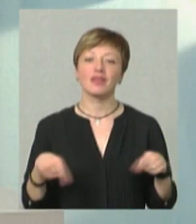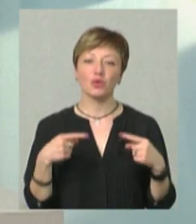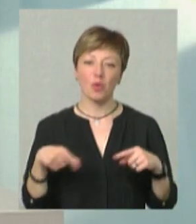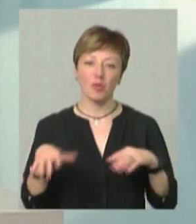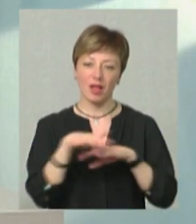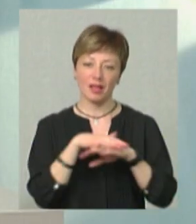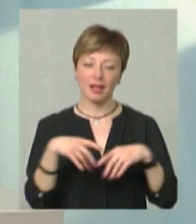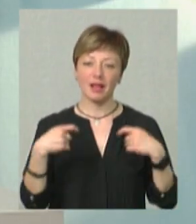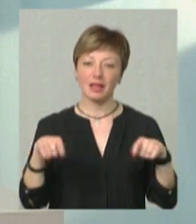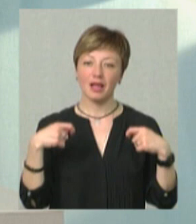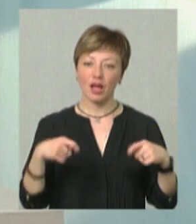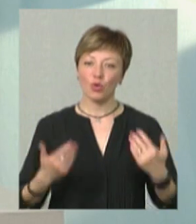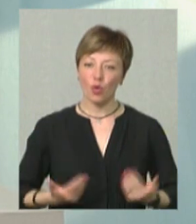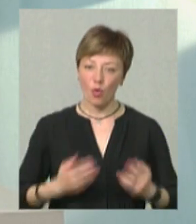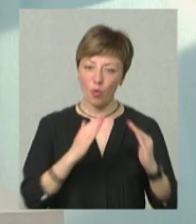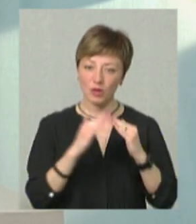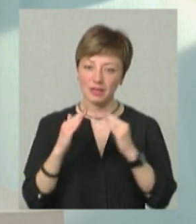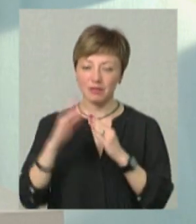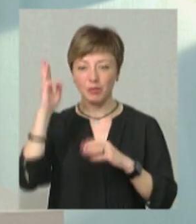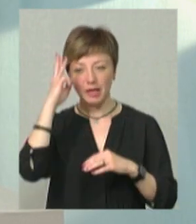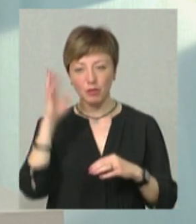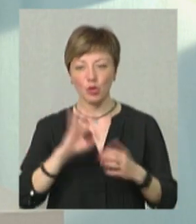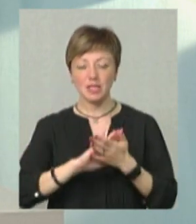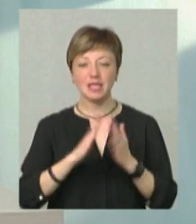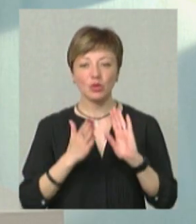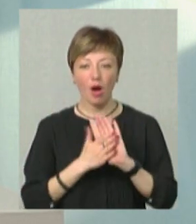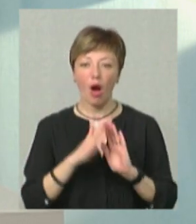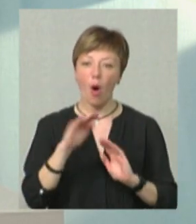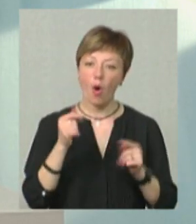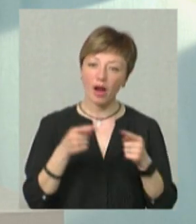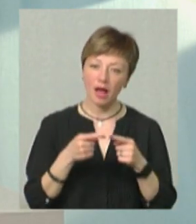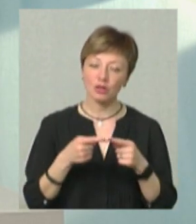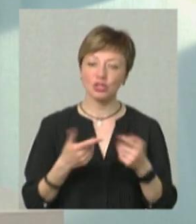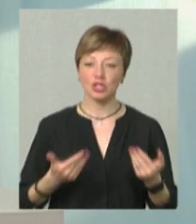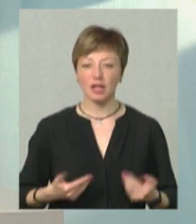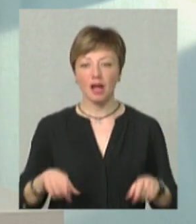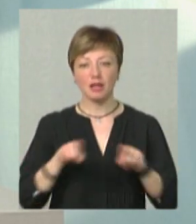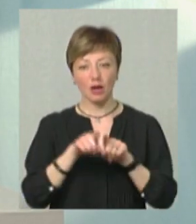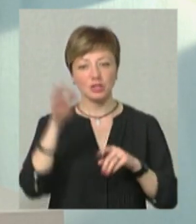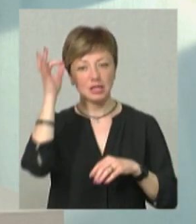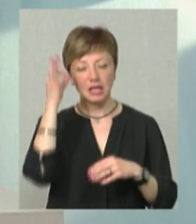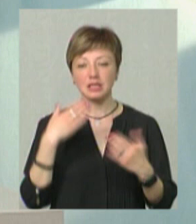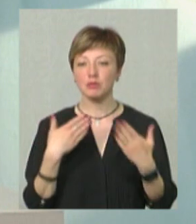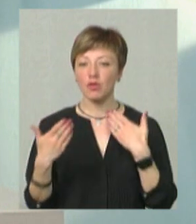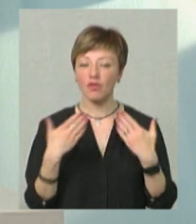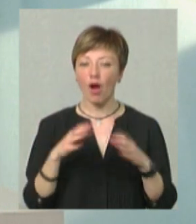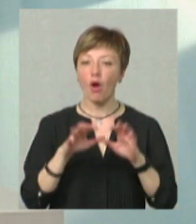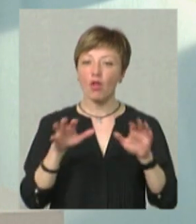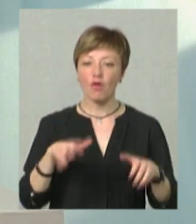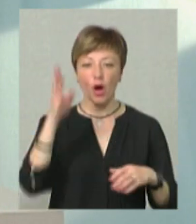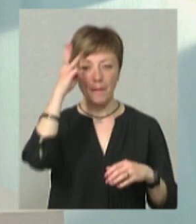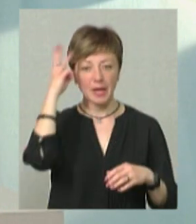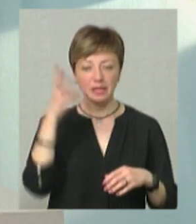ринок нерухомості у Хмельницькому, і взагалі про ситуацію із орендою житла також ми згадали. І спілкувалися ми із головою